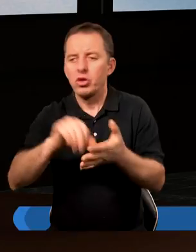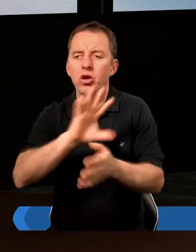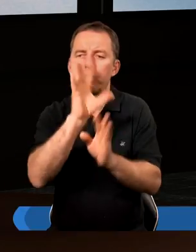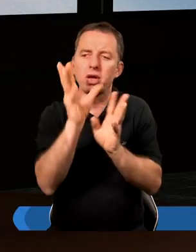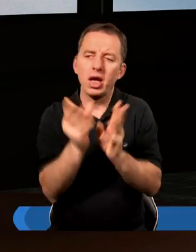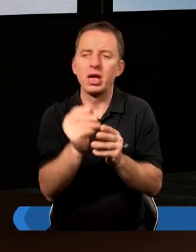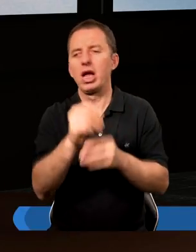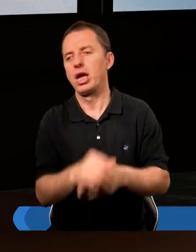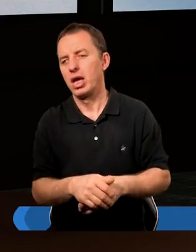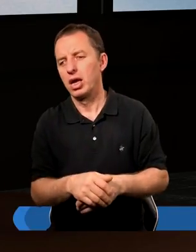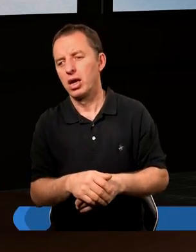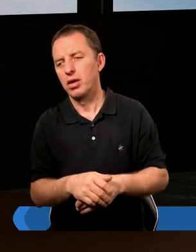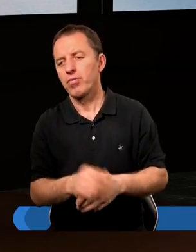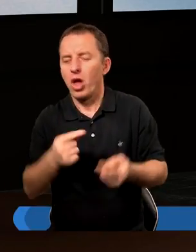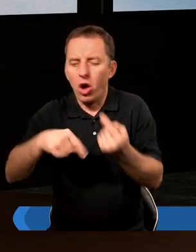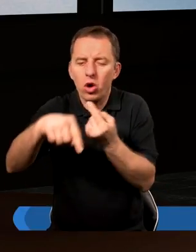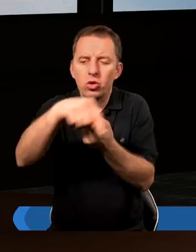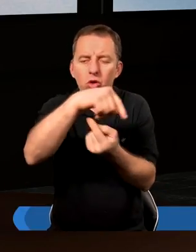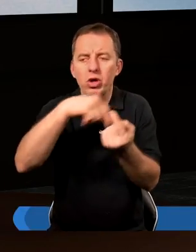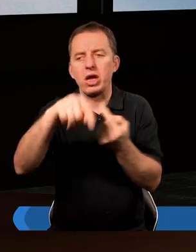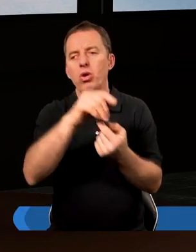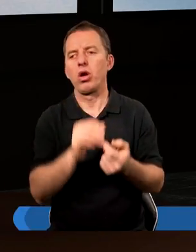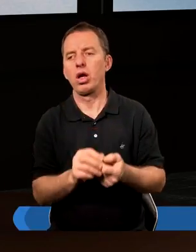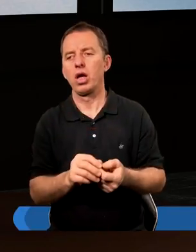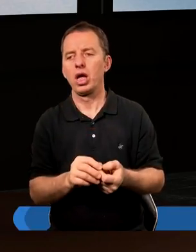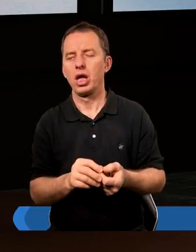wśród pięknych, w pięknym otoczeniu